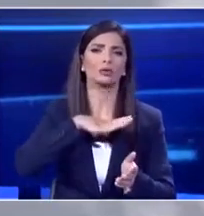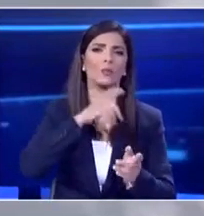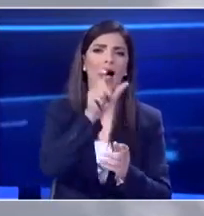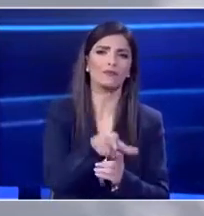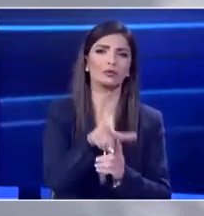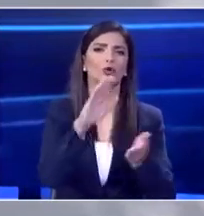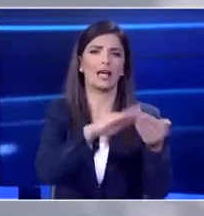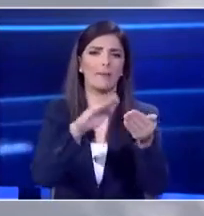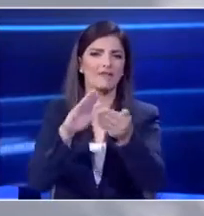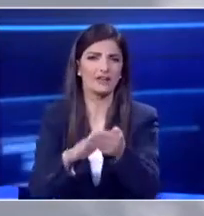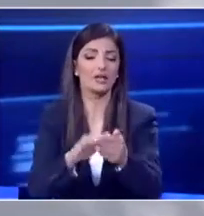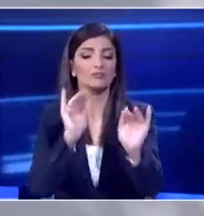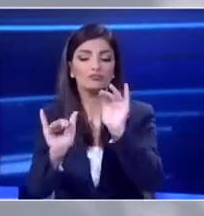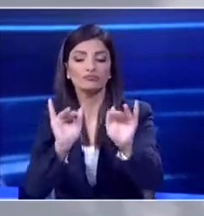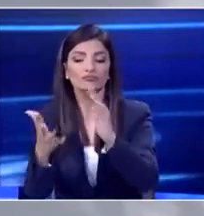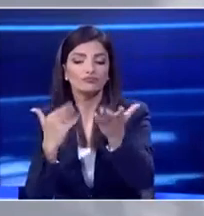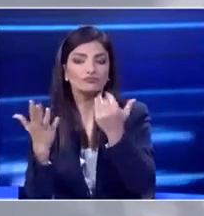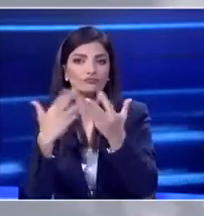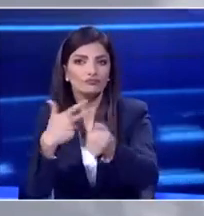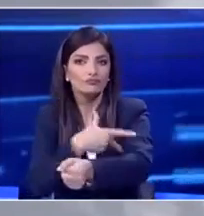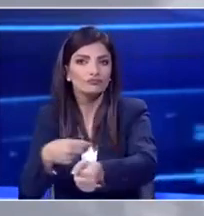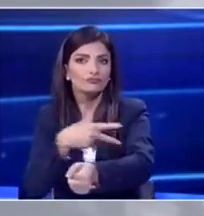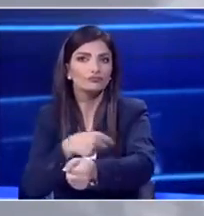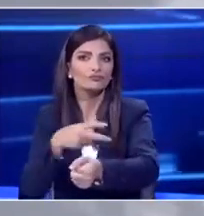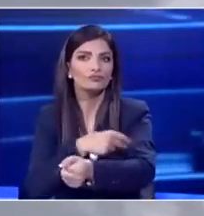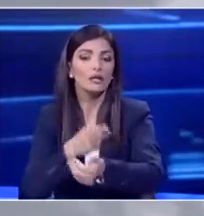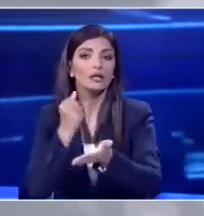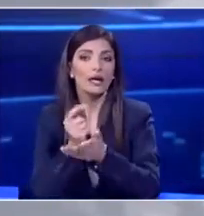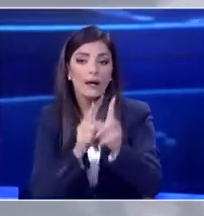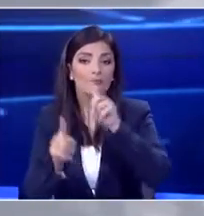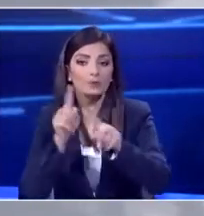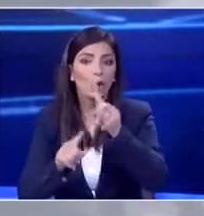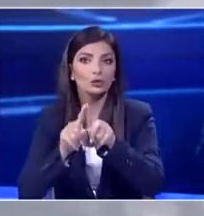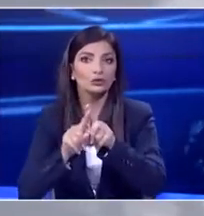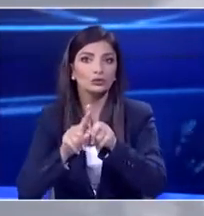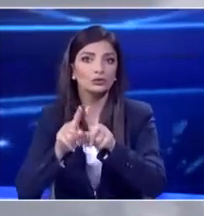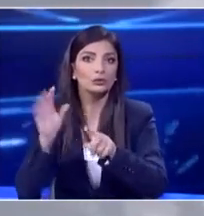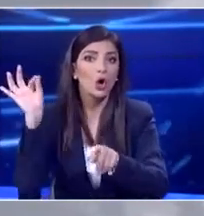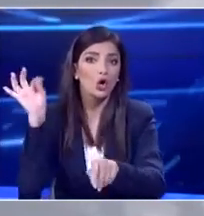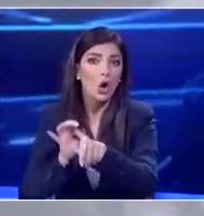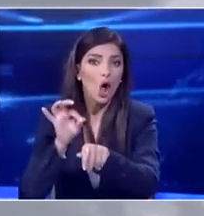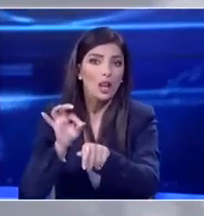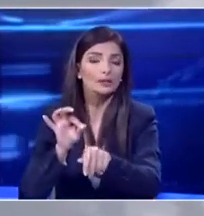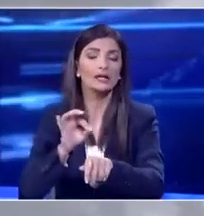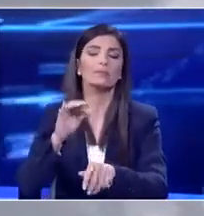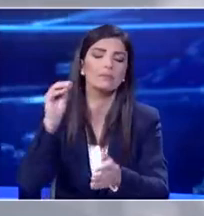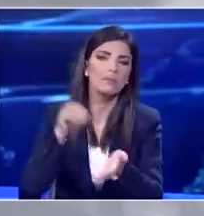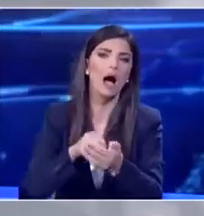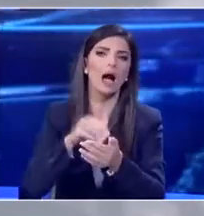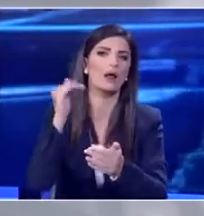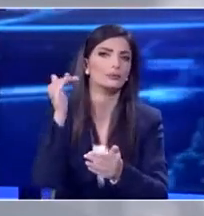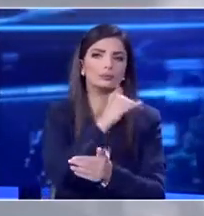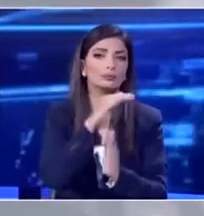όσοι από αυτούς που θα εξεταστούν θα εφανίσουν τα συμπτώματα θα ενεργοποιηθούν και πάλι τα πρωτοβόλη